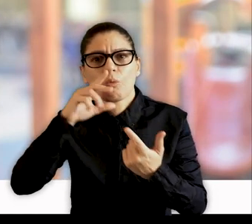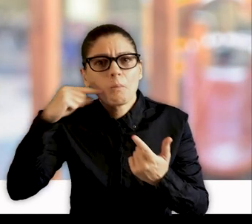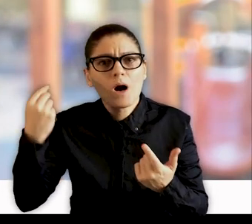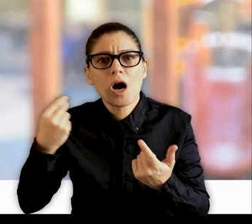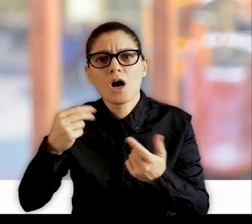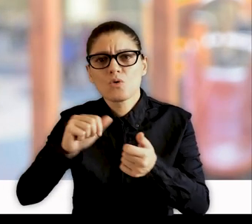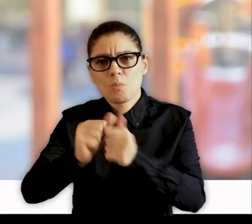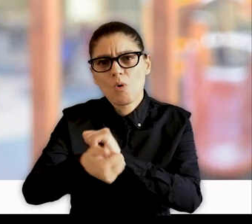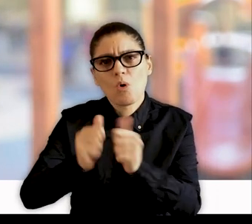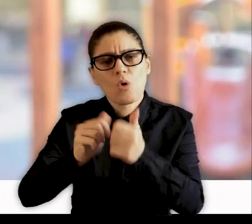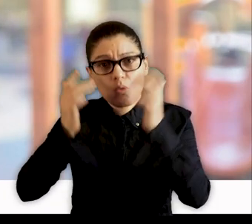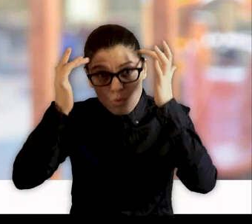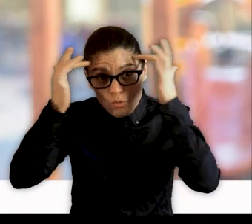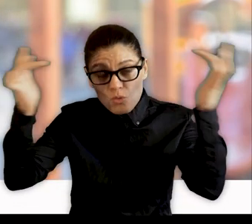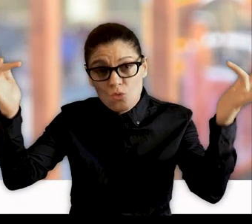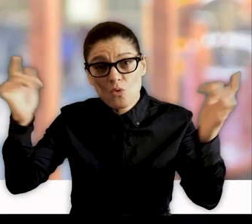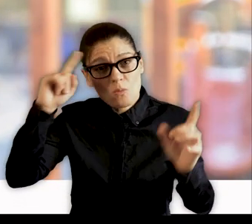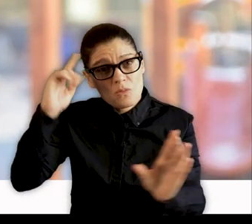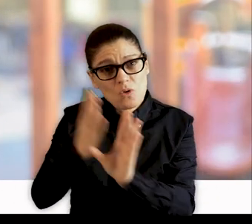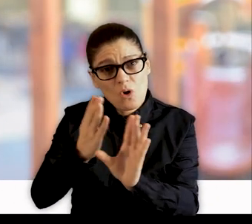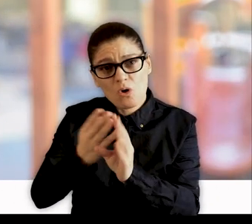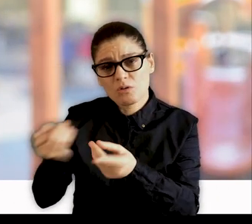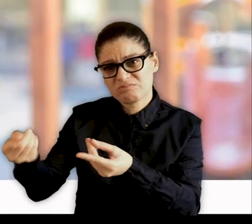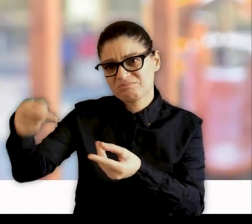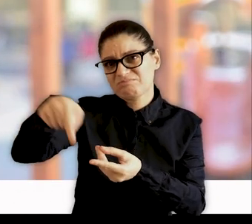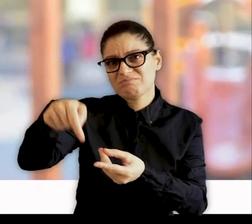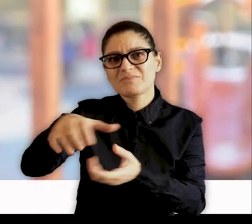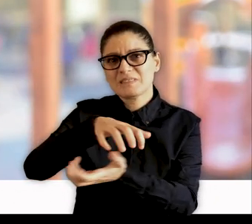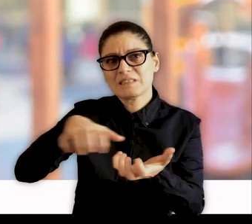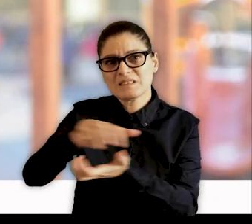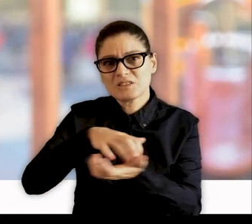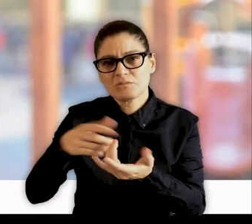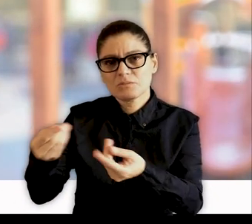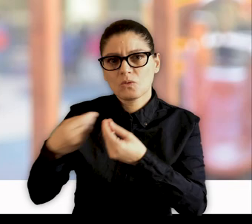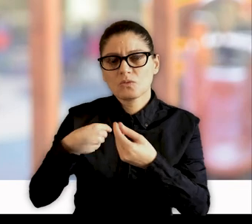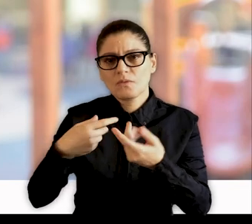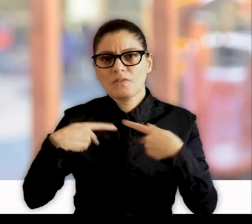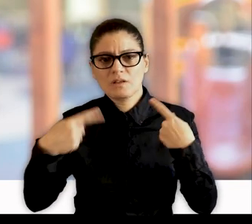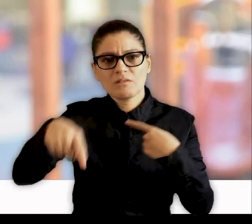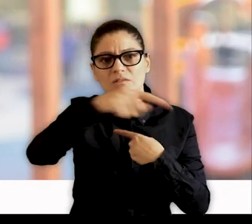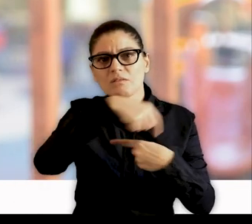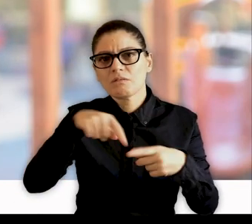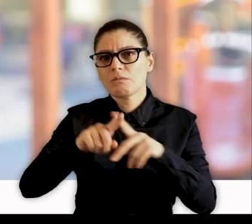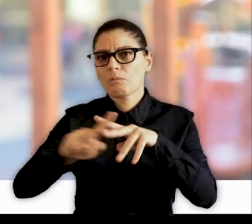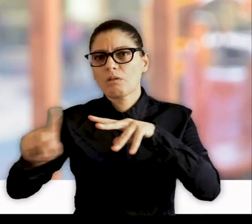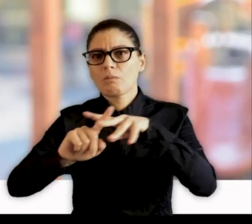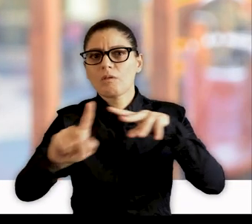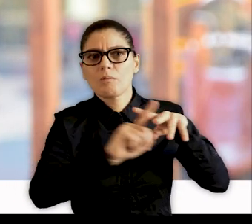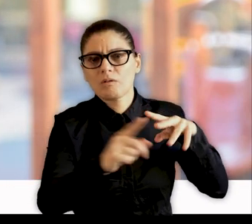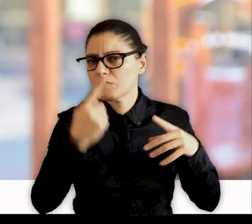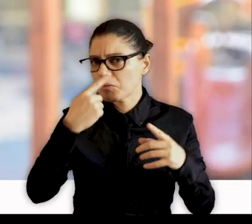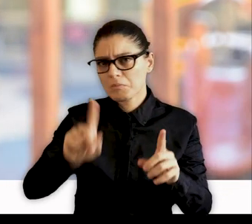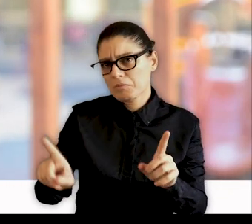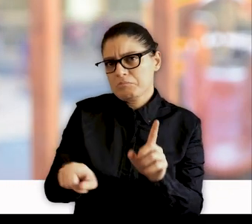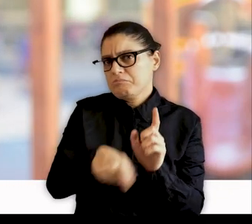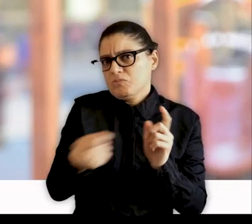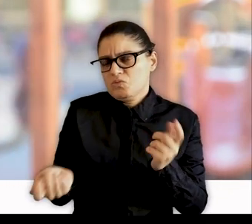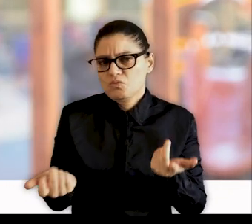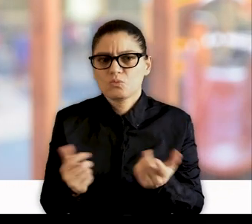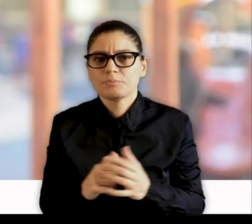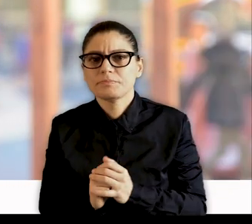sportives, culturelles et psychologiques de cette crise. Parce que vivre isolés les uns des autres, ce n'est pas notre nature.